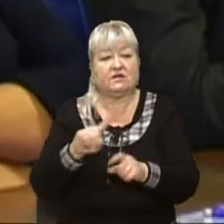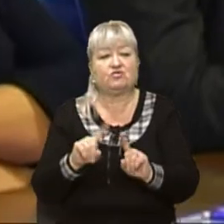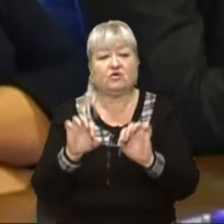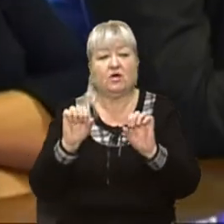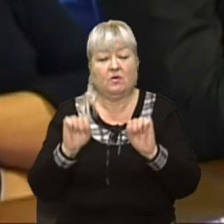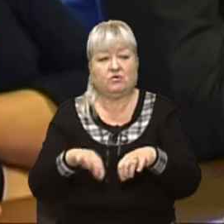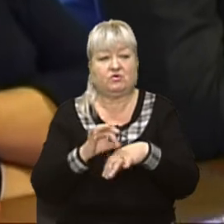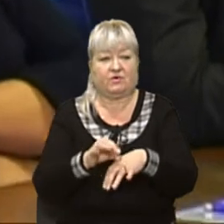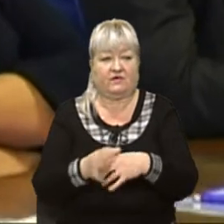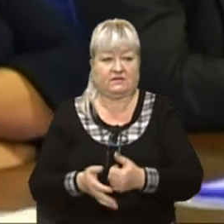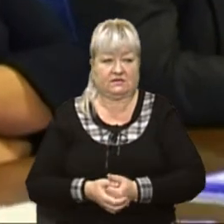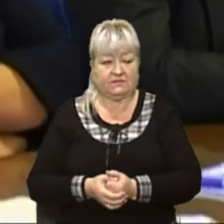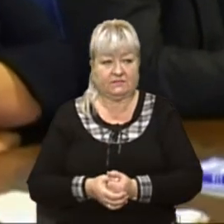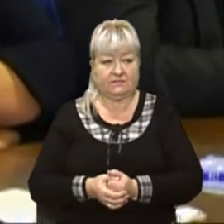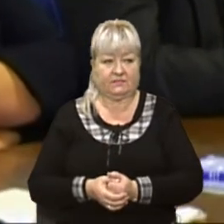органію.